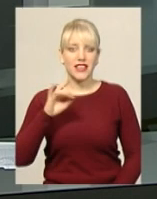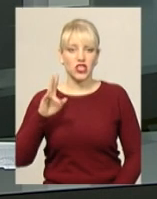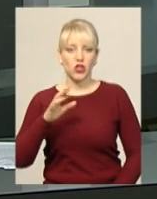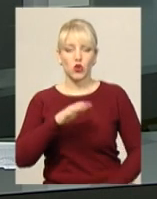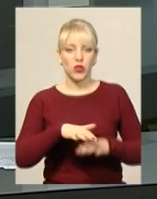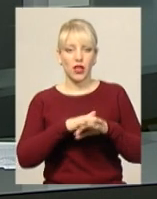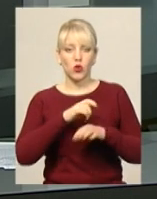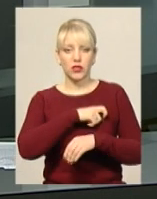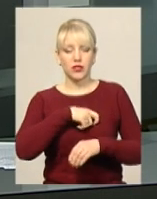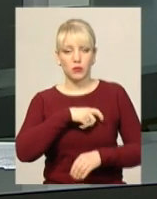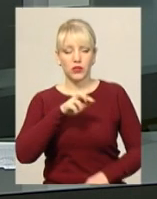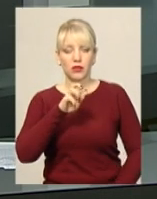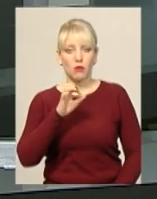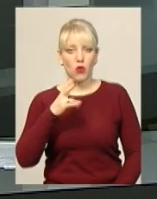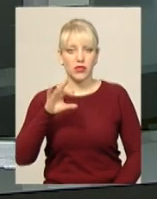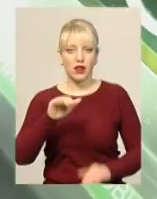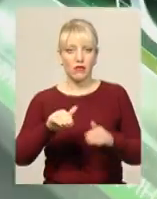обранець Віктор Бондар утримався.